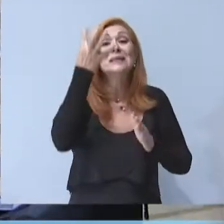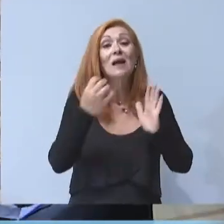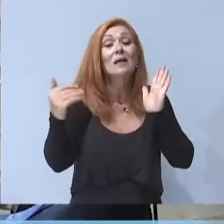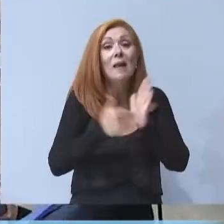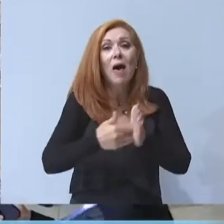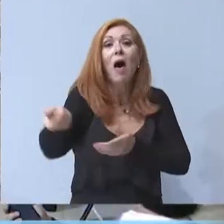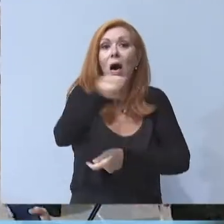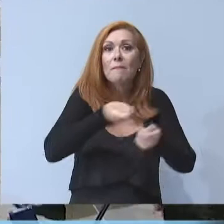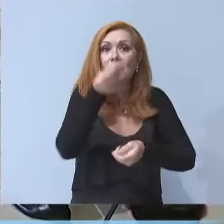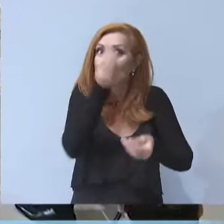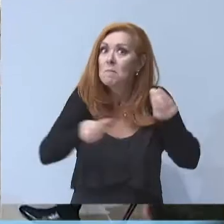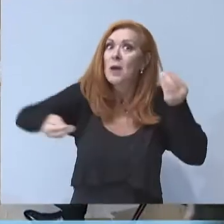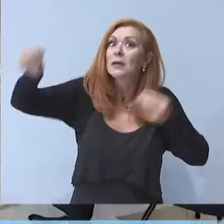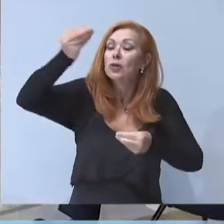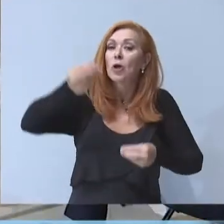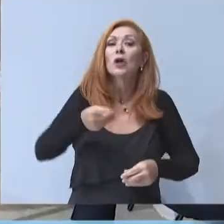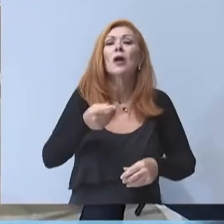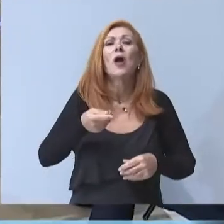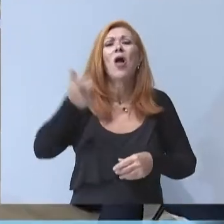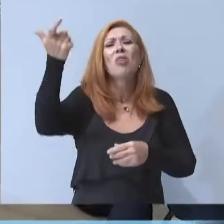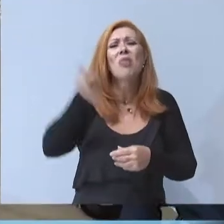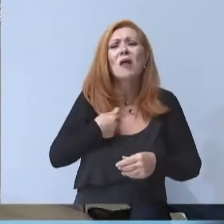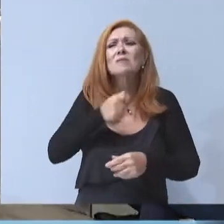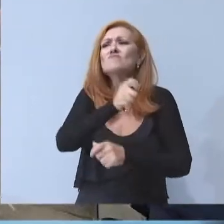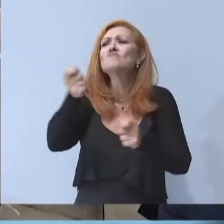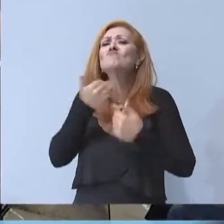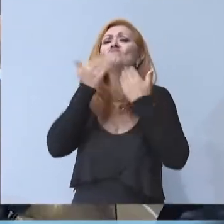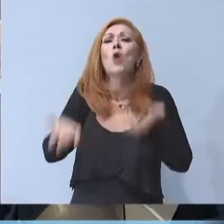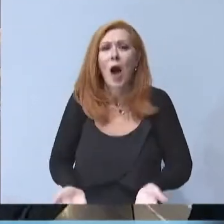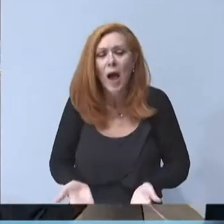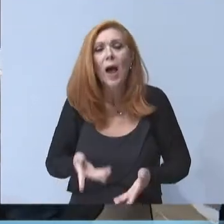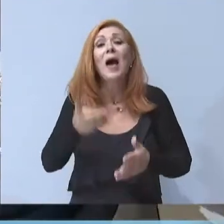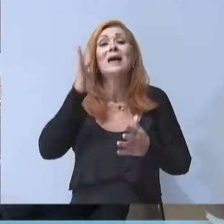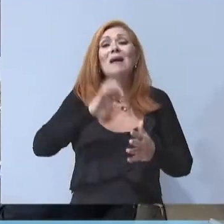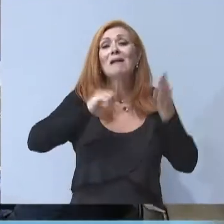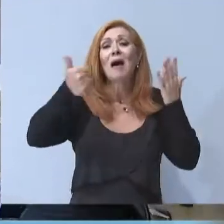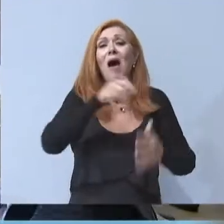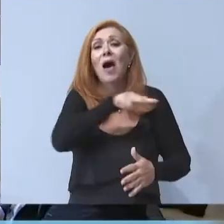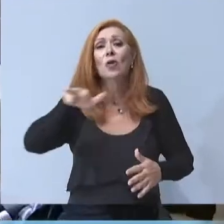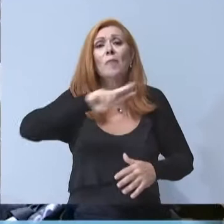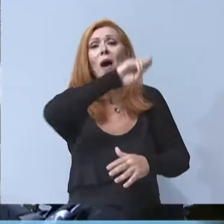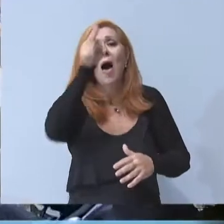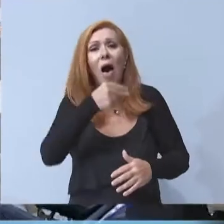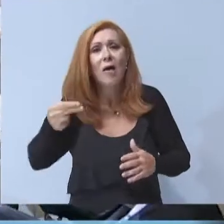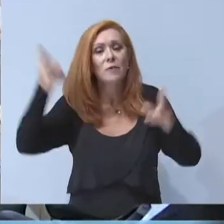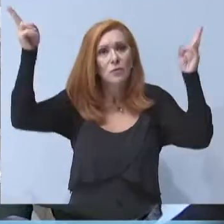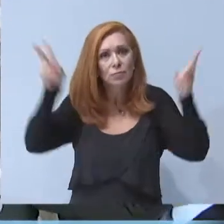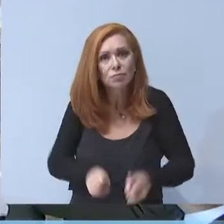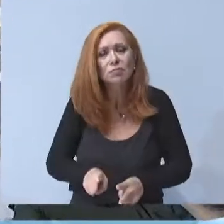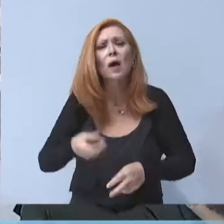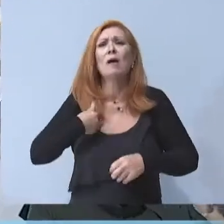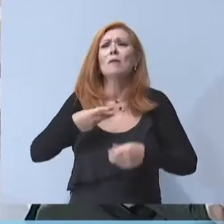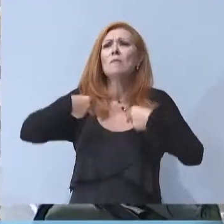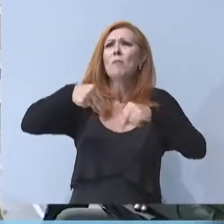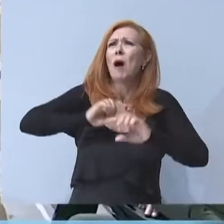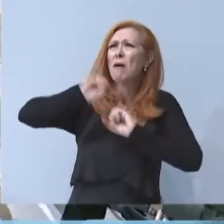επιχειρήσεις. Η μείωση των κόκκινων δανείων κατά 46 δισεκατομμύρια ευρώ. Η ανωδική τροχιά του οικονομικού κλίματος, των επενδύσεων, των εξαγωγών,